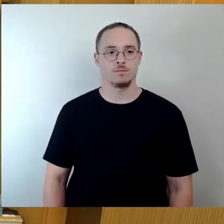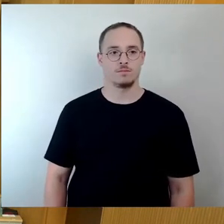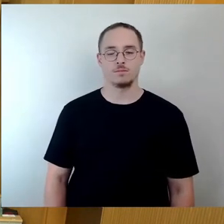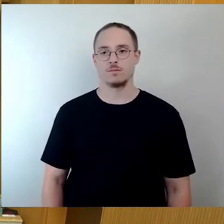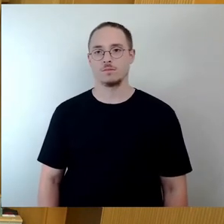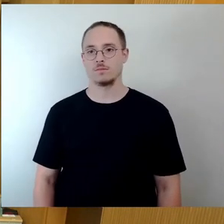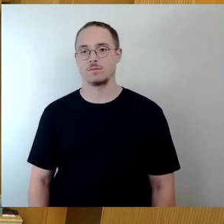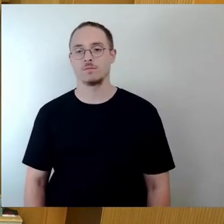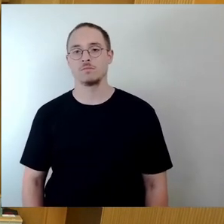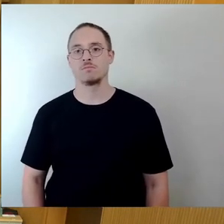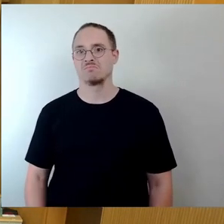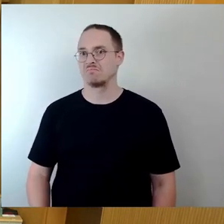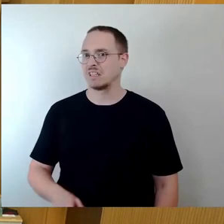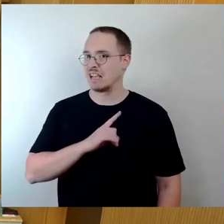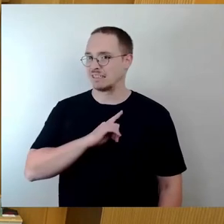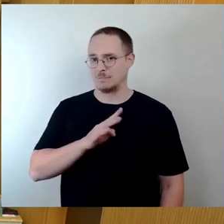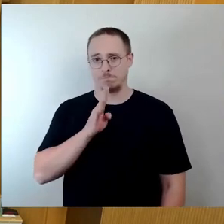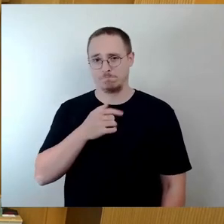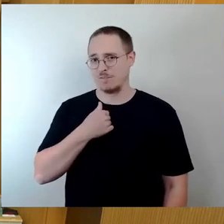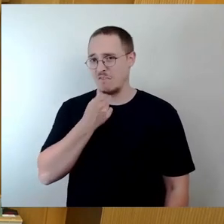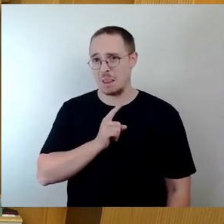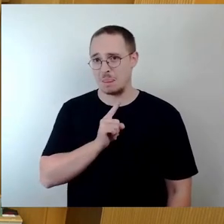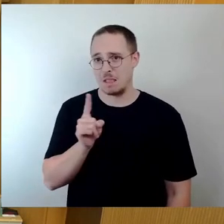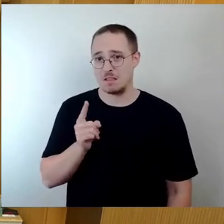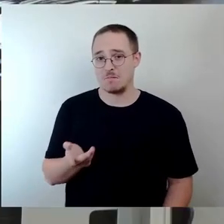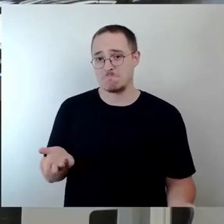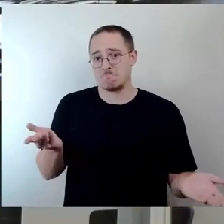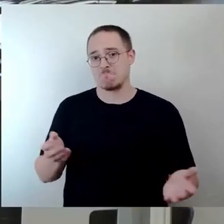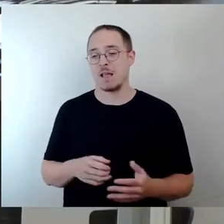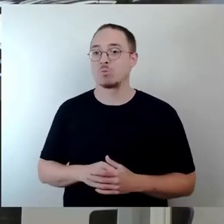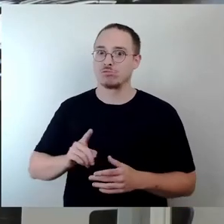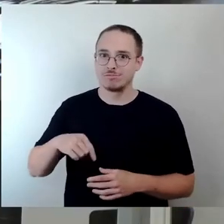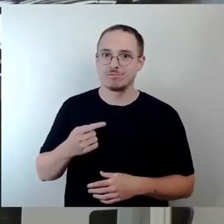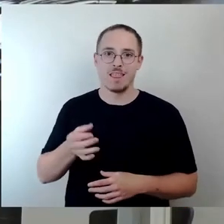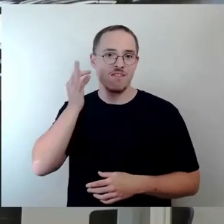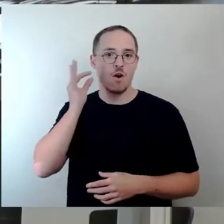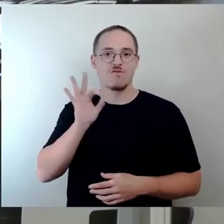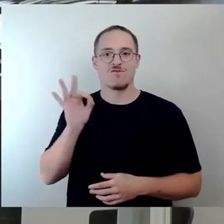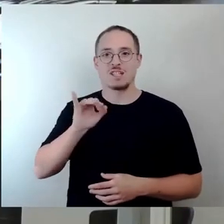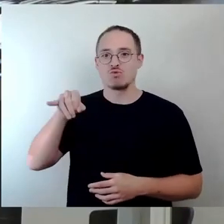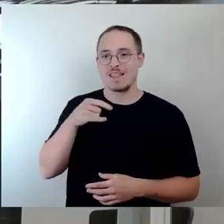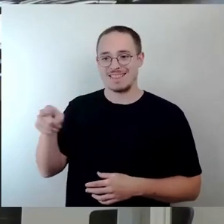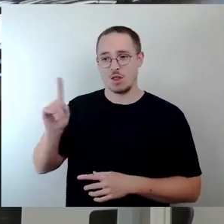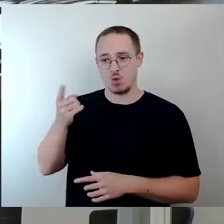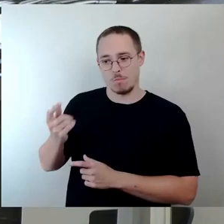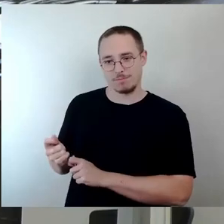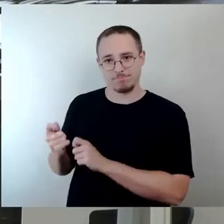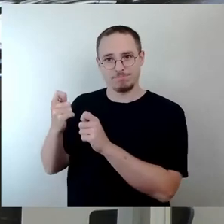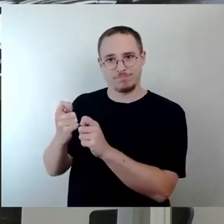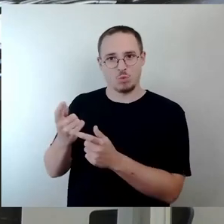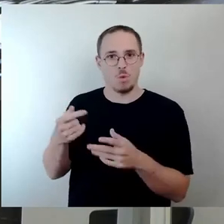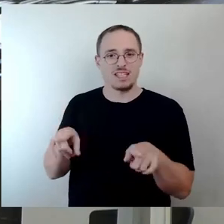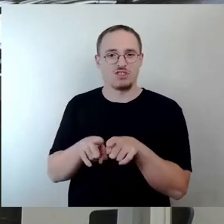Eigentlich wollte ich gar nicht reden. Und dann hat Frau Filio Siene das nochmal rausgepackt mit dieser Geschwisterermäßigung.